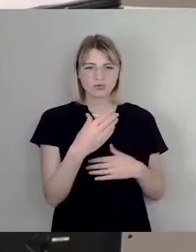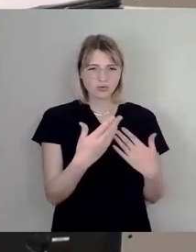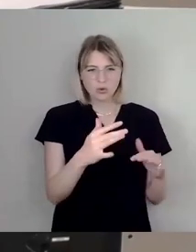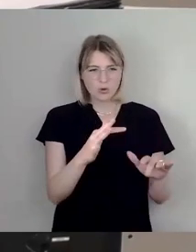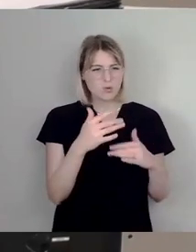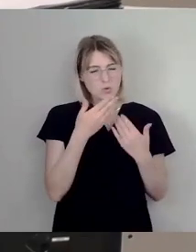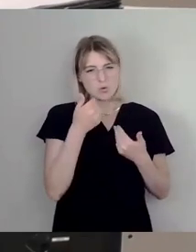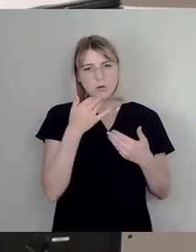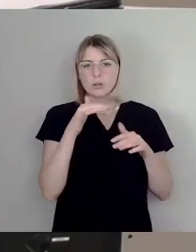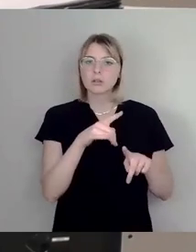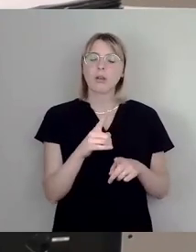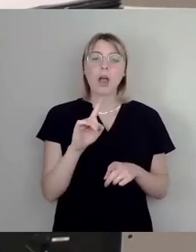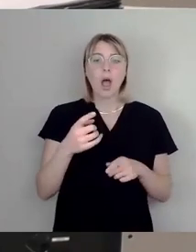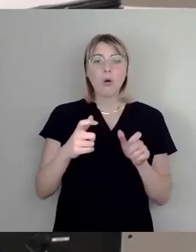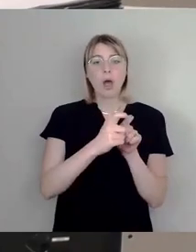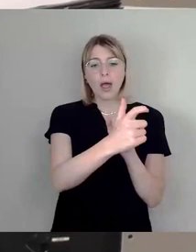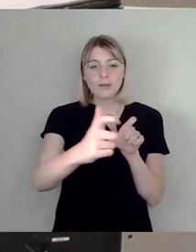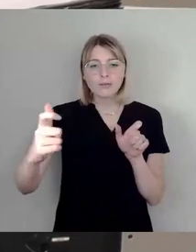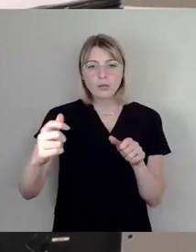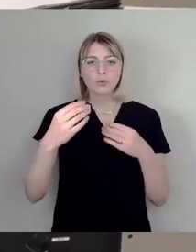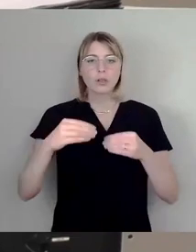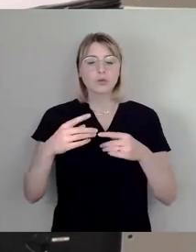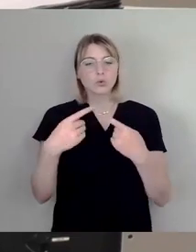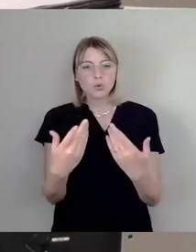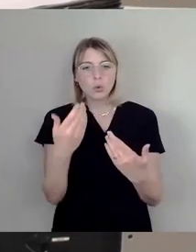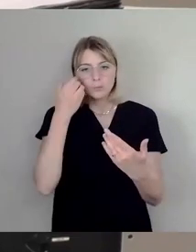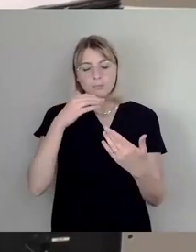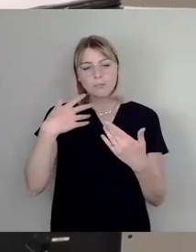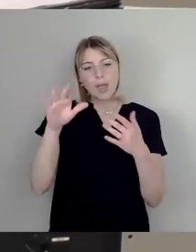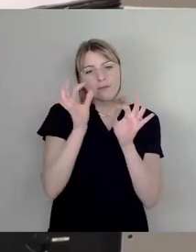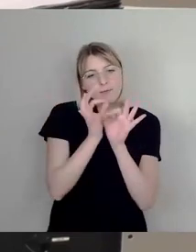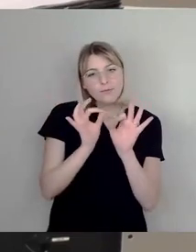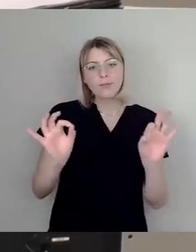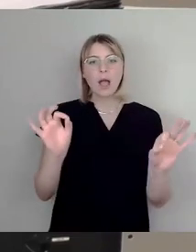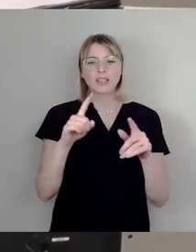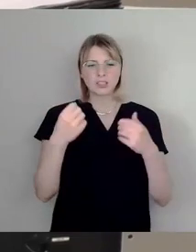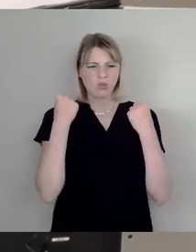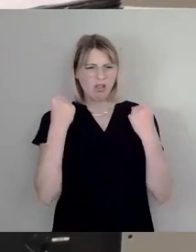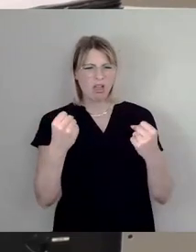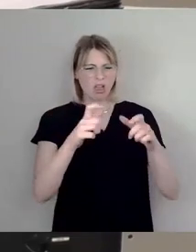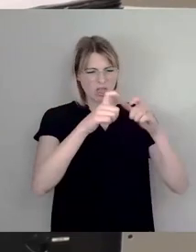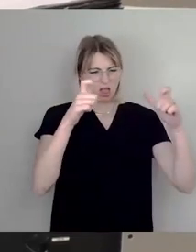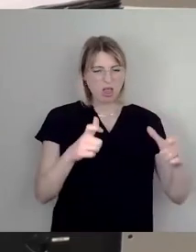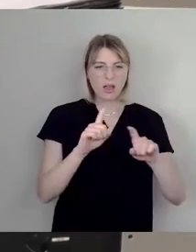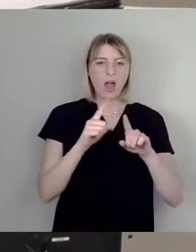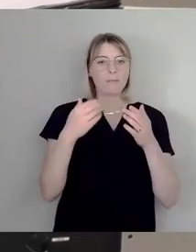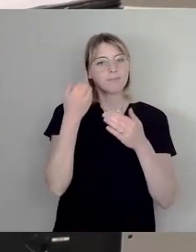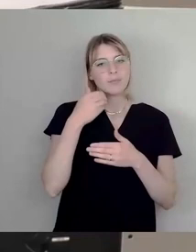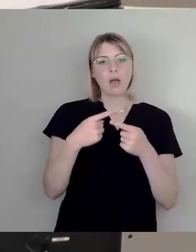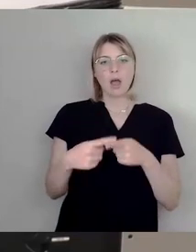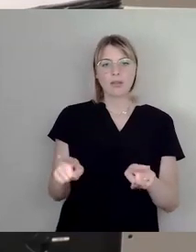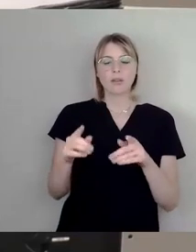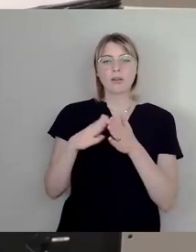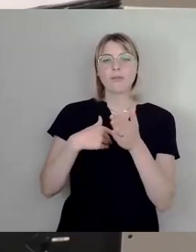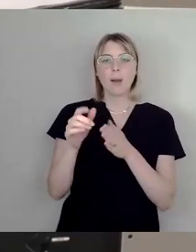Die Einfassungselemente sollen filigraner werden. Es sollen andere Farben gewählt werden als Fifty Shades of Grey. Das wäre nicht